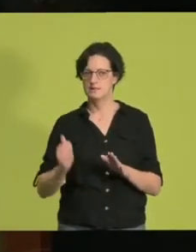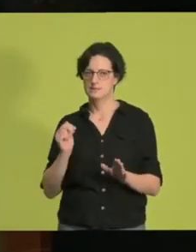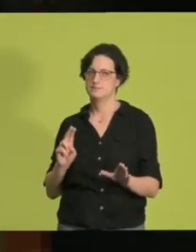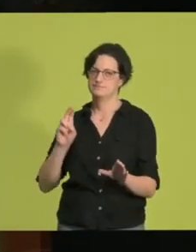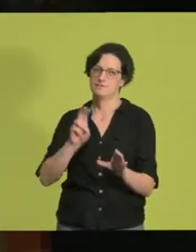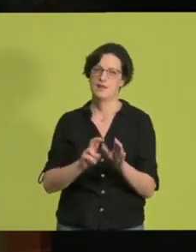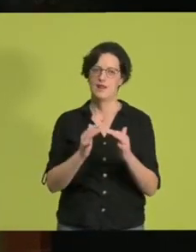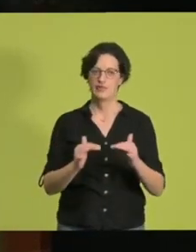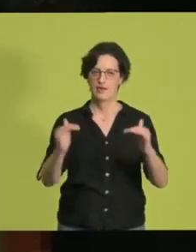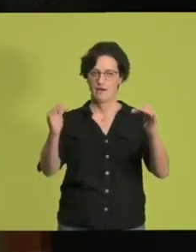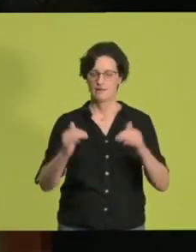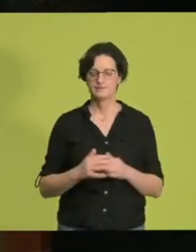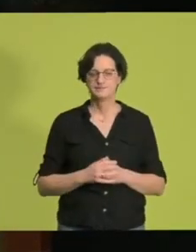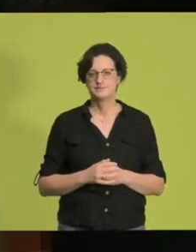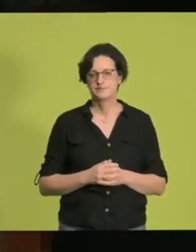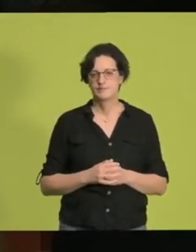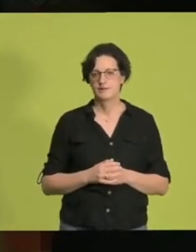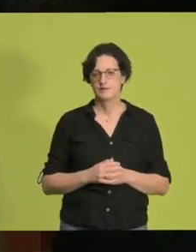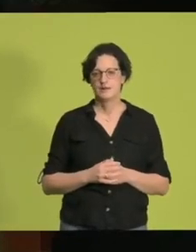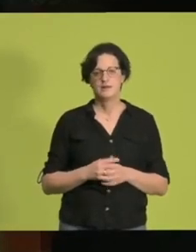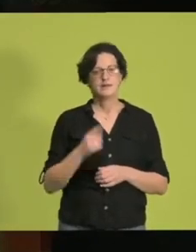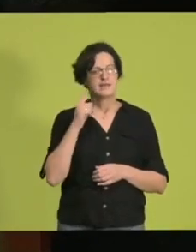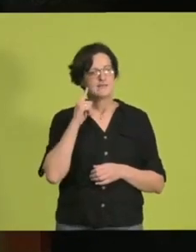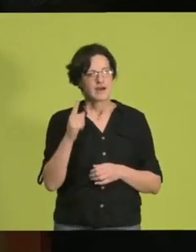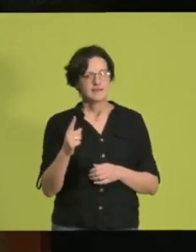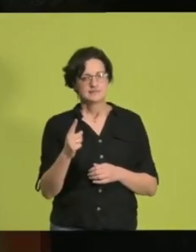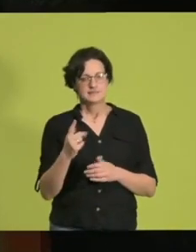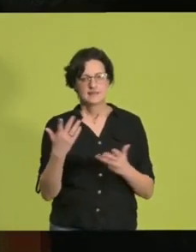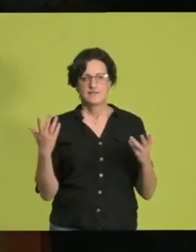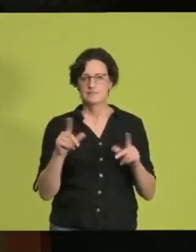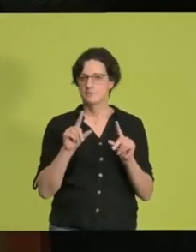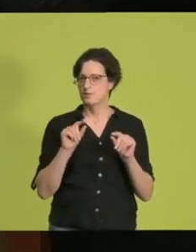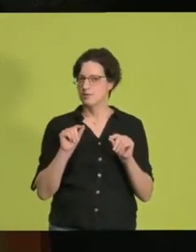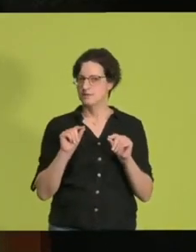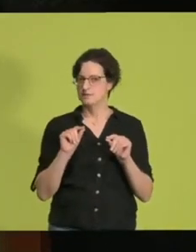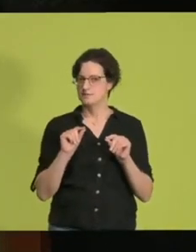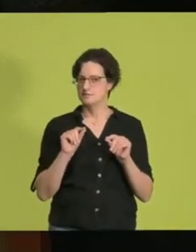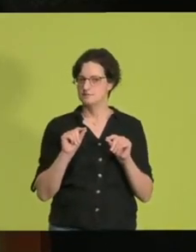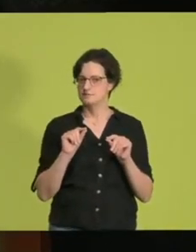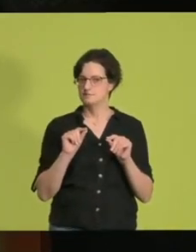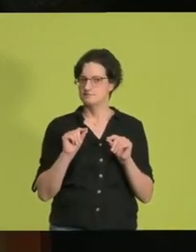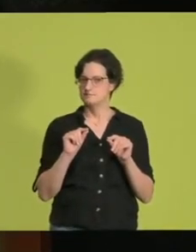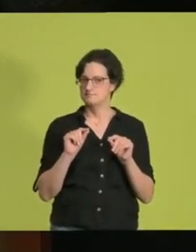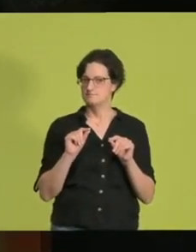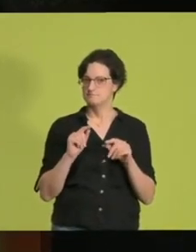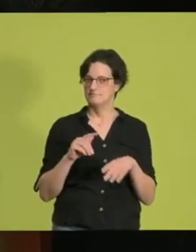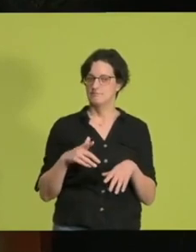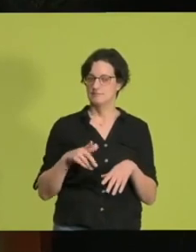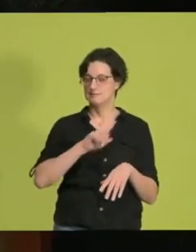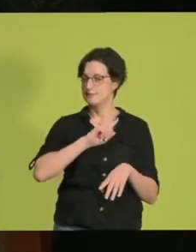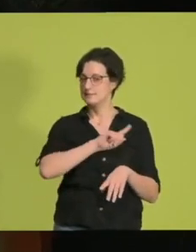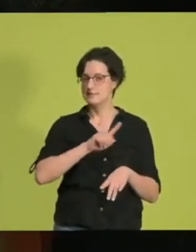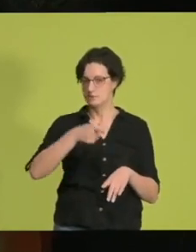eingezogen. Und ich weiß, was es bedeutet, als eine Frau, die nicht in Deutschland geboren wurde,